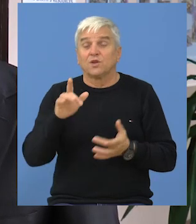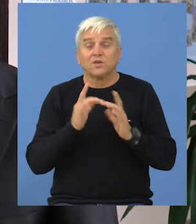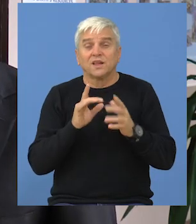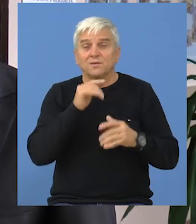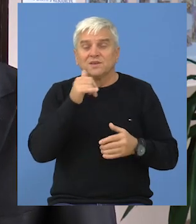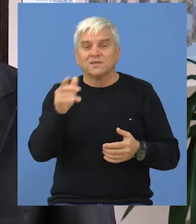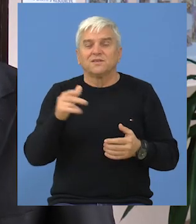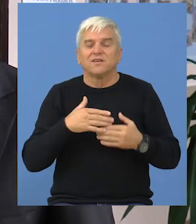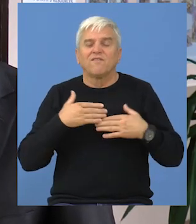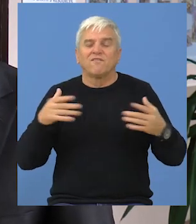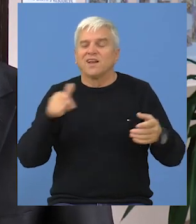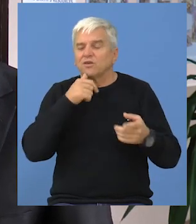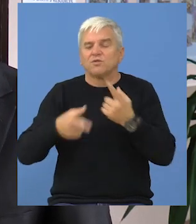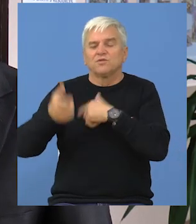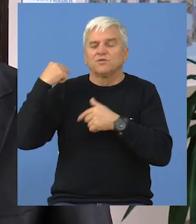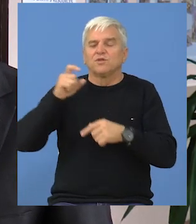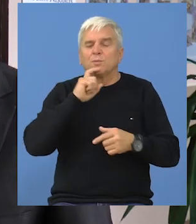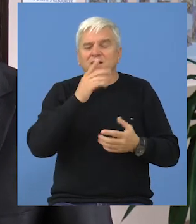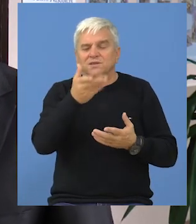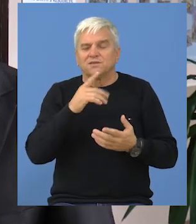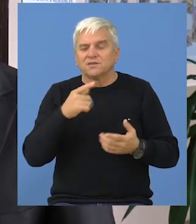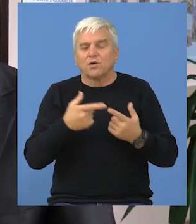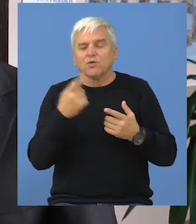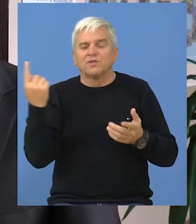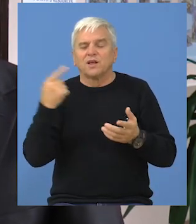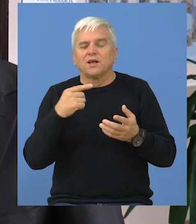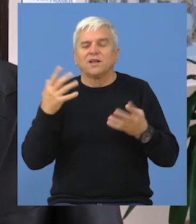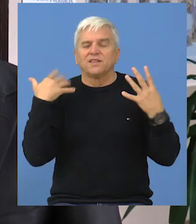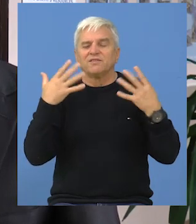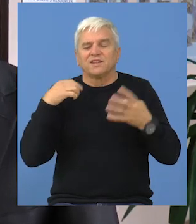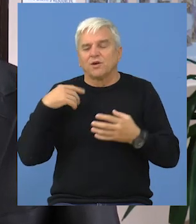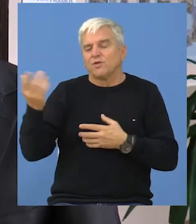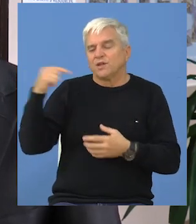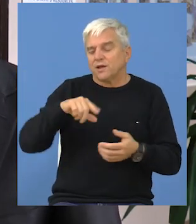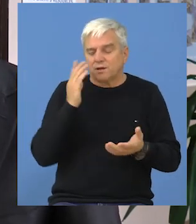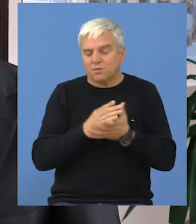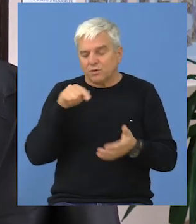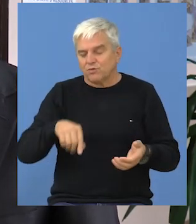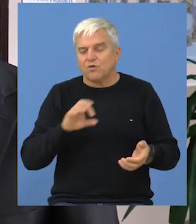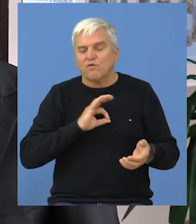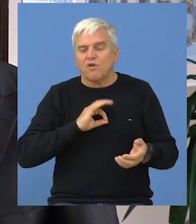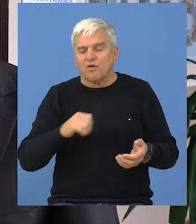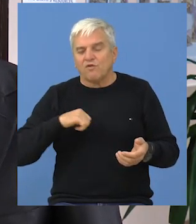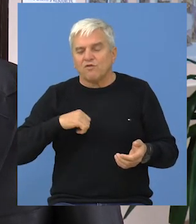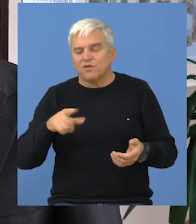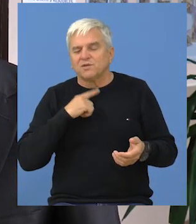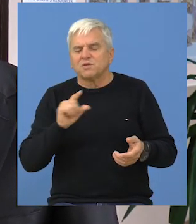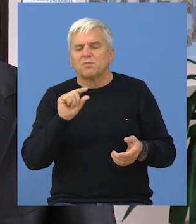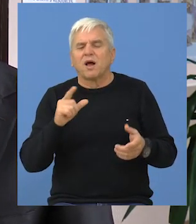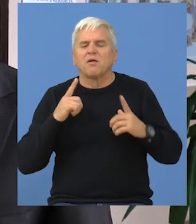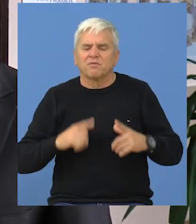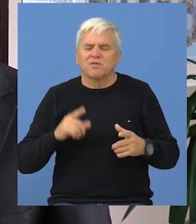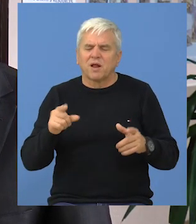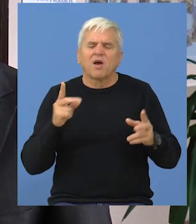Ovo takmičenje ima veoma dugu tradiciju u Mađarskoj, a od 90. godine je prisutno i u Vojvodini. Imali smo manju